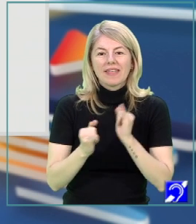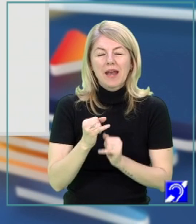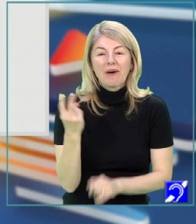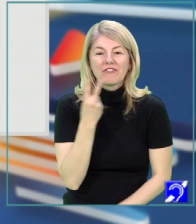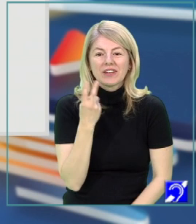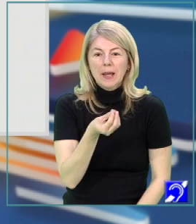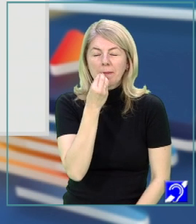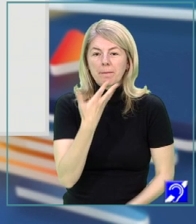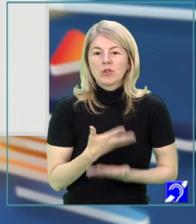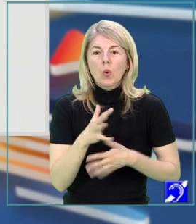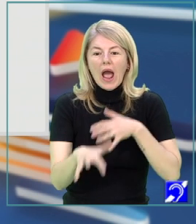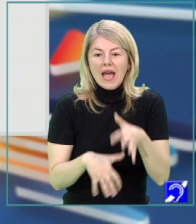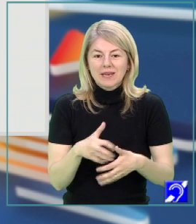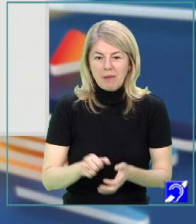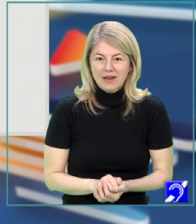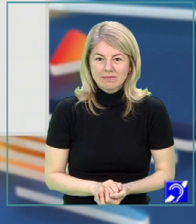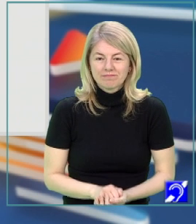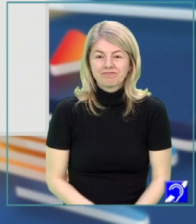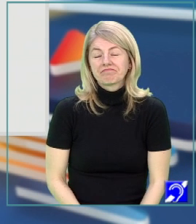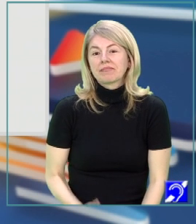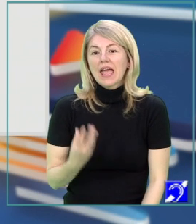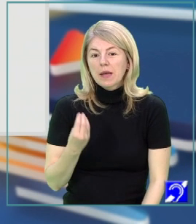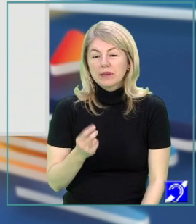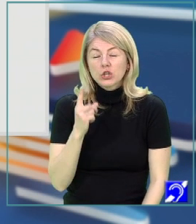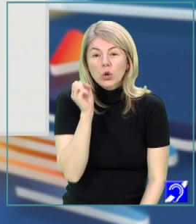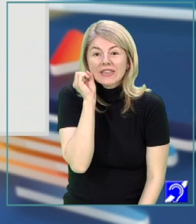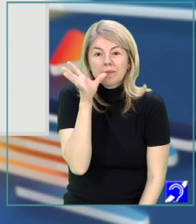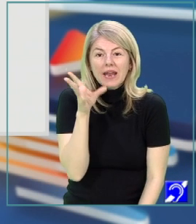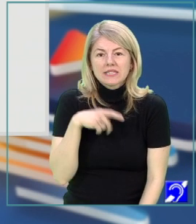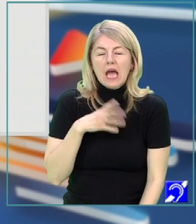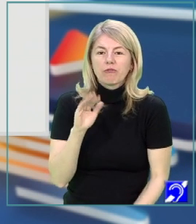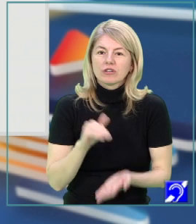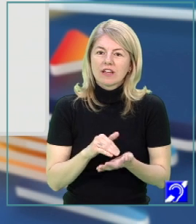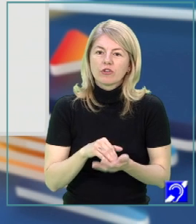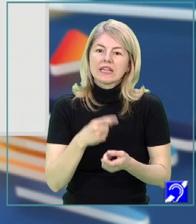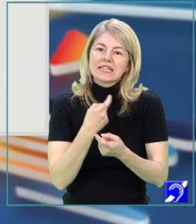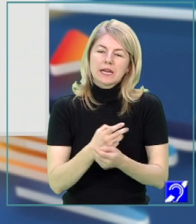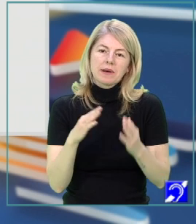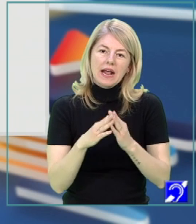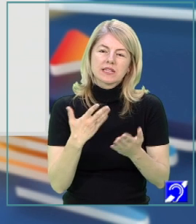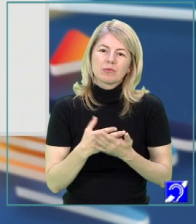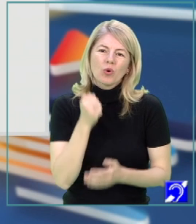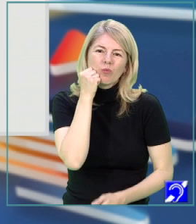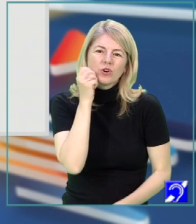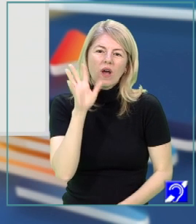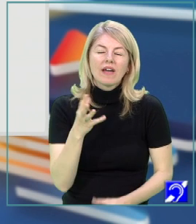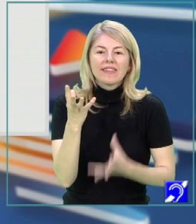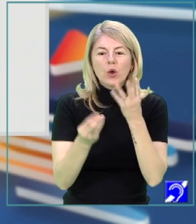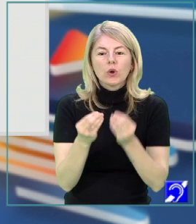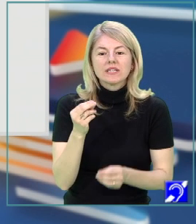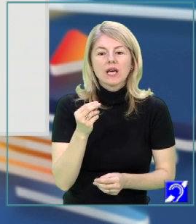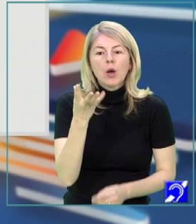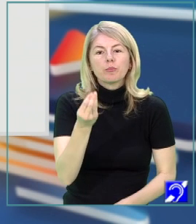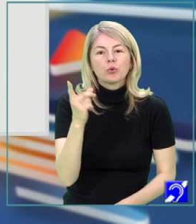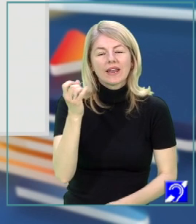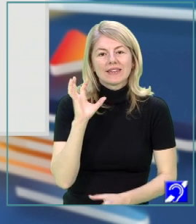verde, hrană pentru animalele din o gradă. Ei bine, într-o dimineață, am fost nevoiți să rămânem acasă, pentru că bunicul avea de cules prunele din